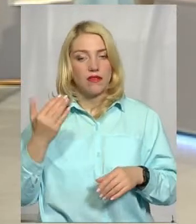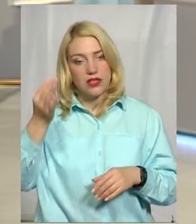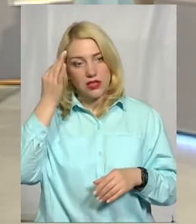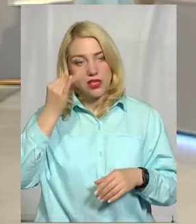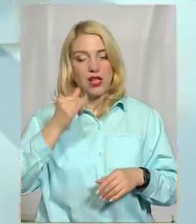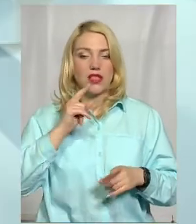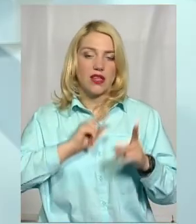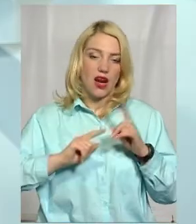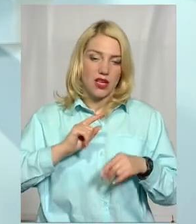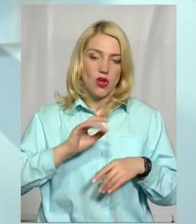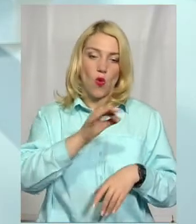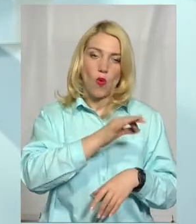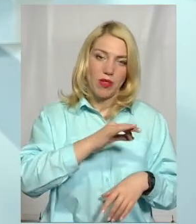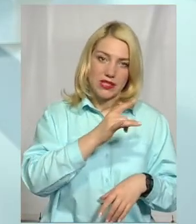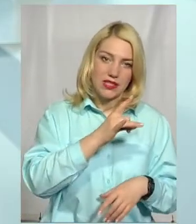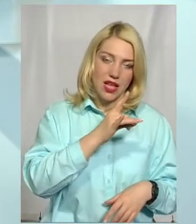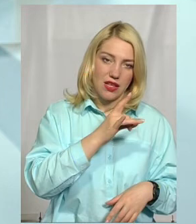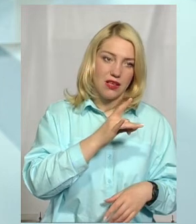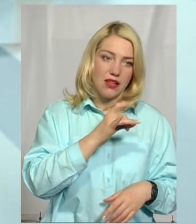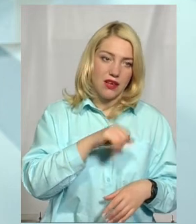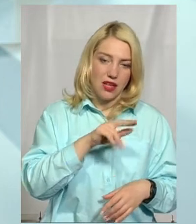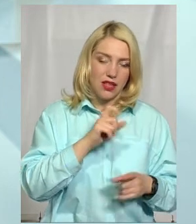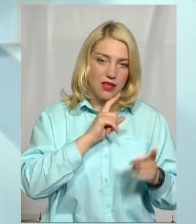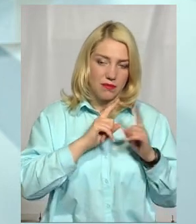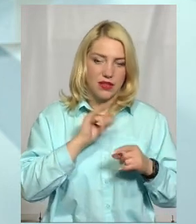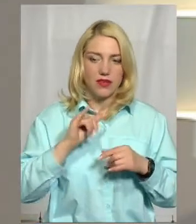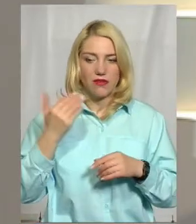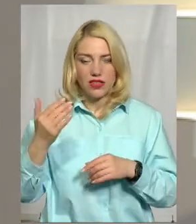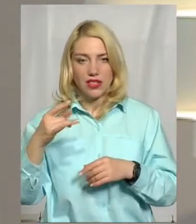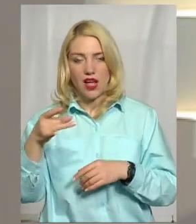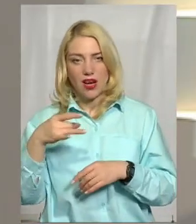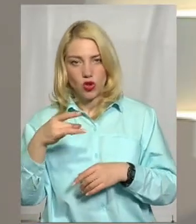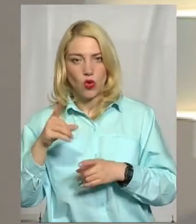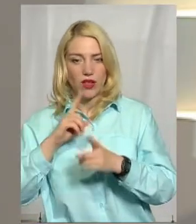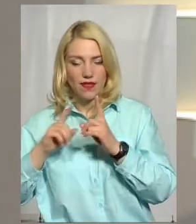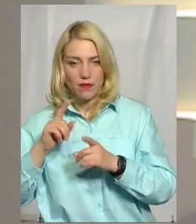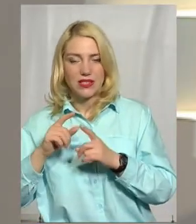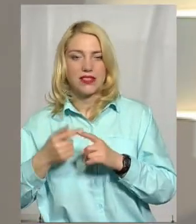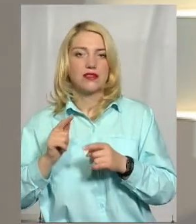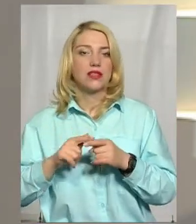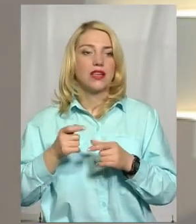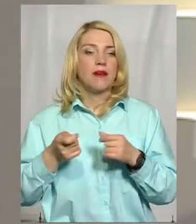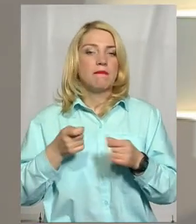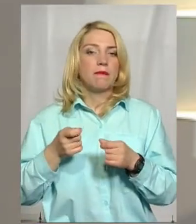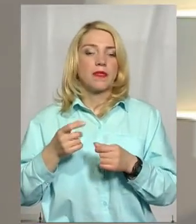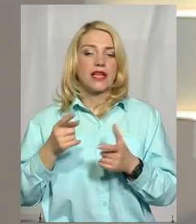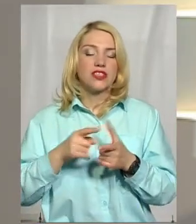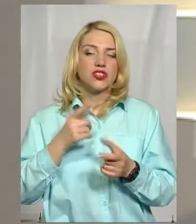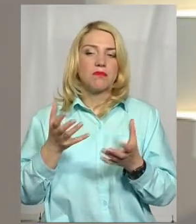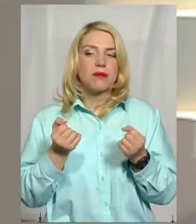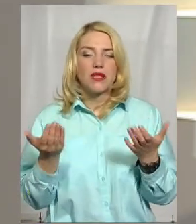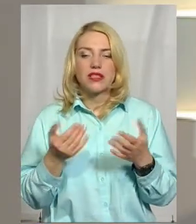і в обласній адміністрації, і у вас в районі адміністрації. Чи приймали якісь рішення, чи знаходили